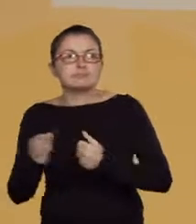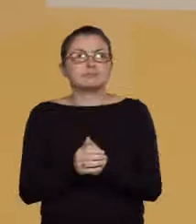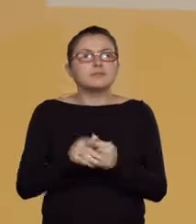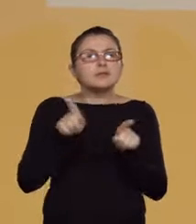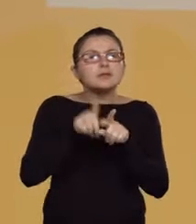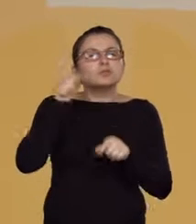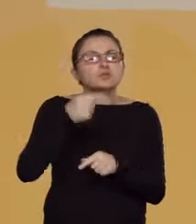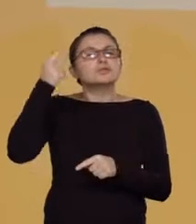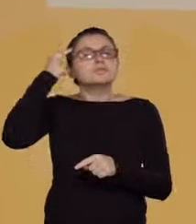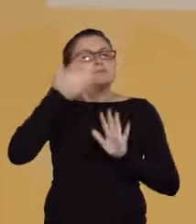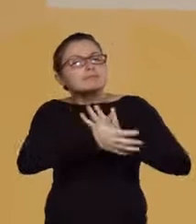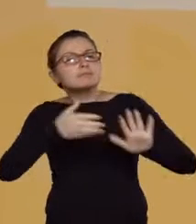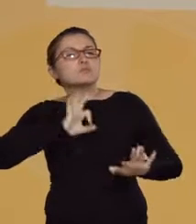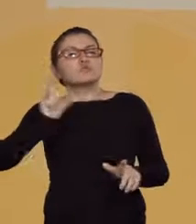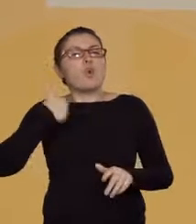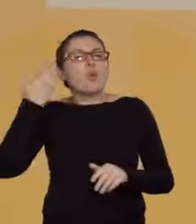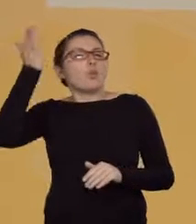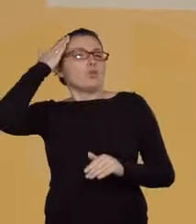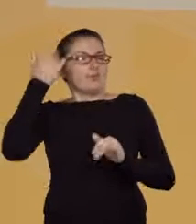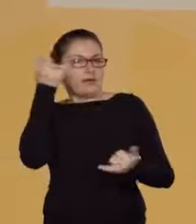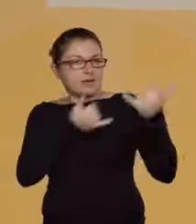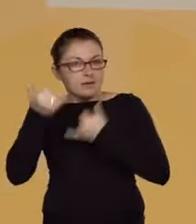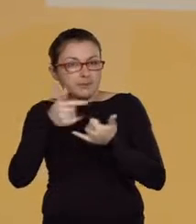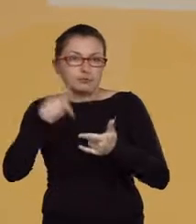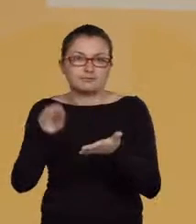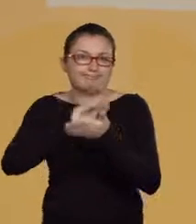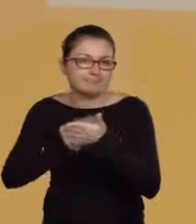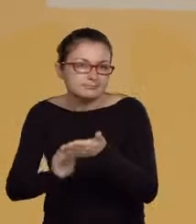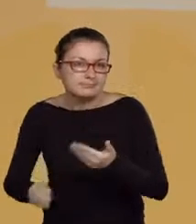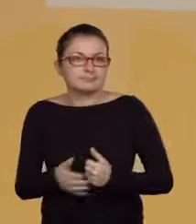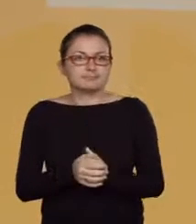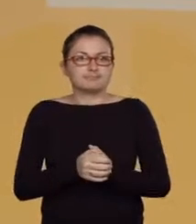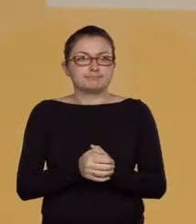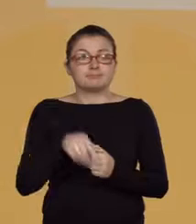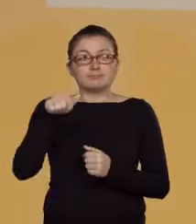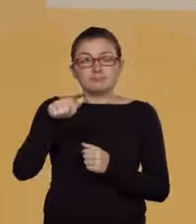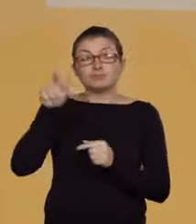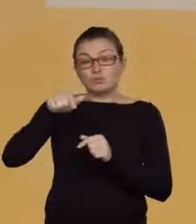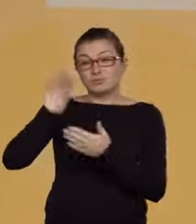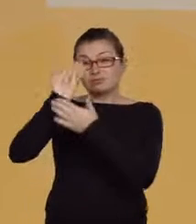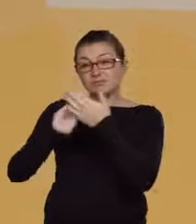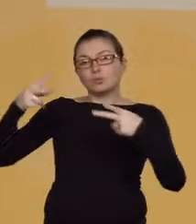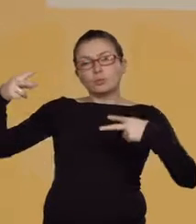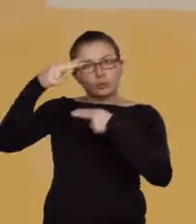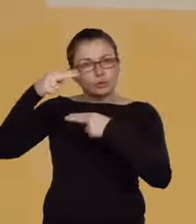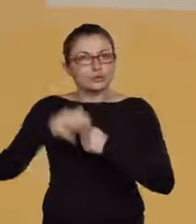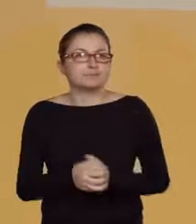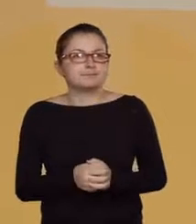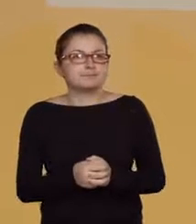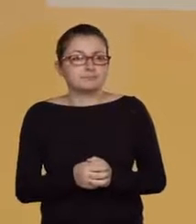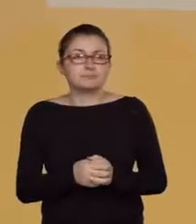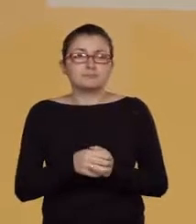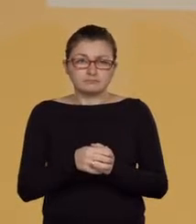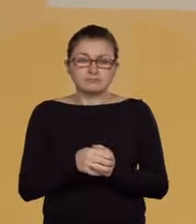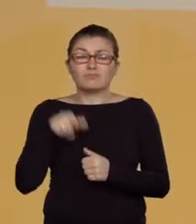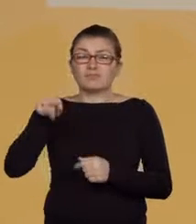końcu sformułowanie krótkiej, logicznej wypowiedzi jest pewnym problemem i wyzwaniem, z którymi jednak każdy